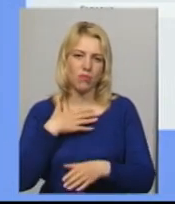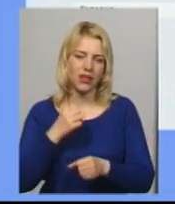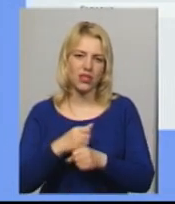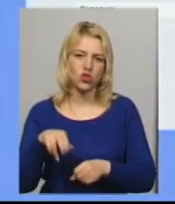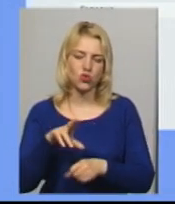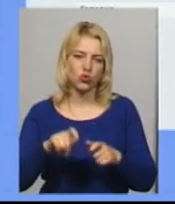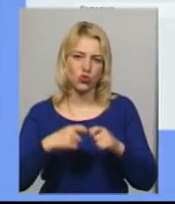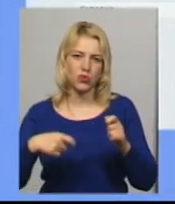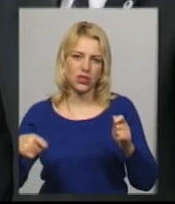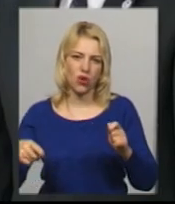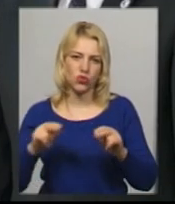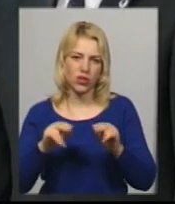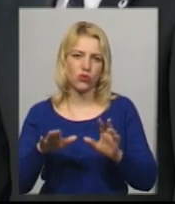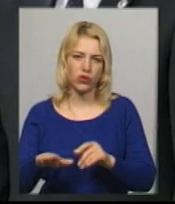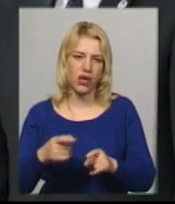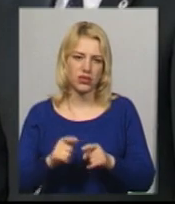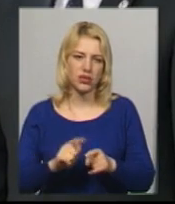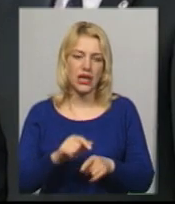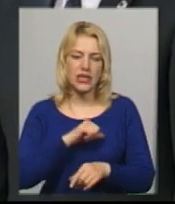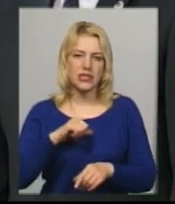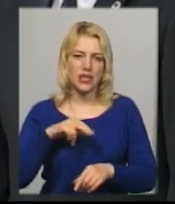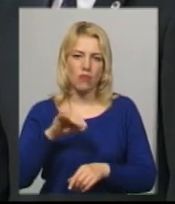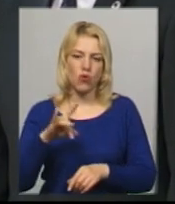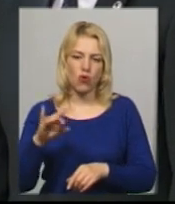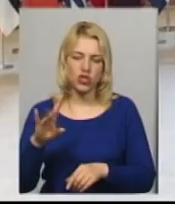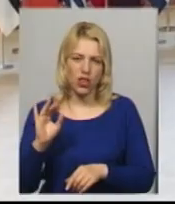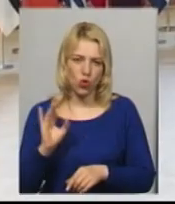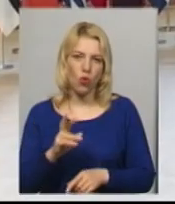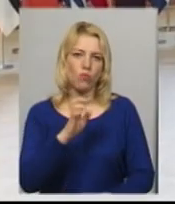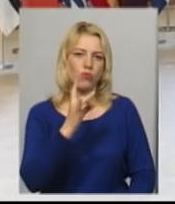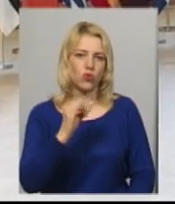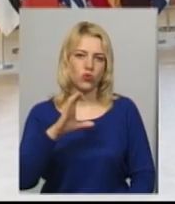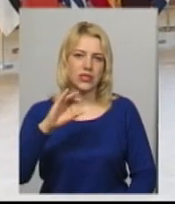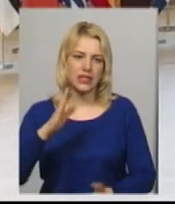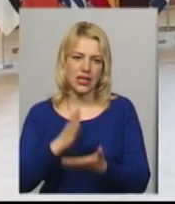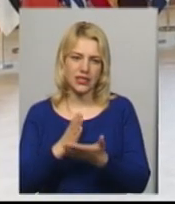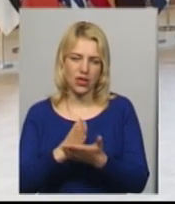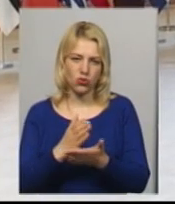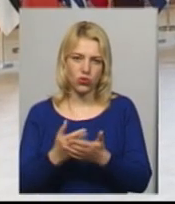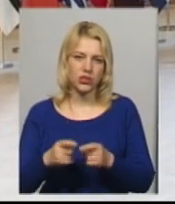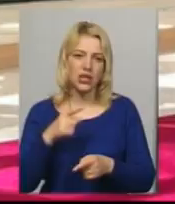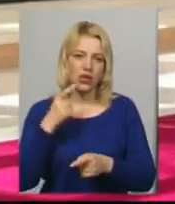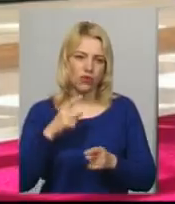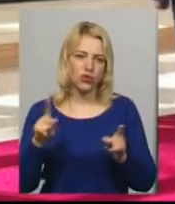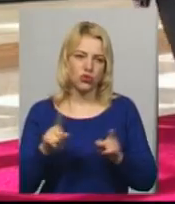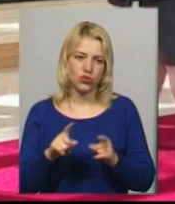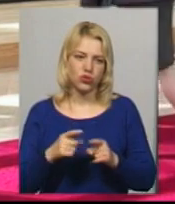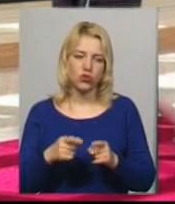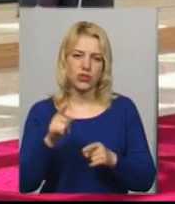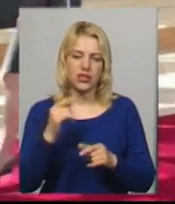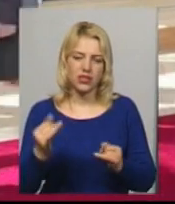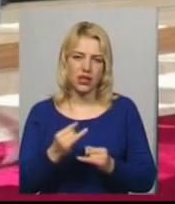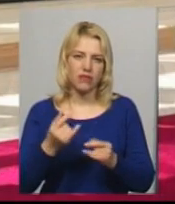затягування інаугурації. Сам Порошенко у Брюсселі, куди він прибув із нагоди 10-ї річниці Східного партнерства, сказав журналістам, що